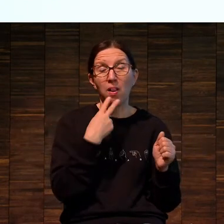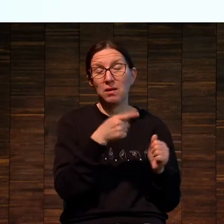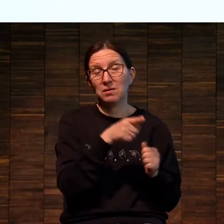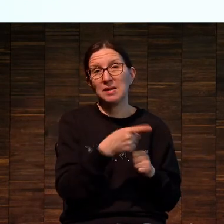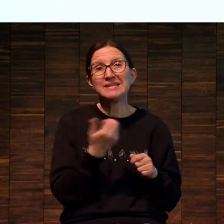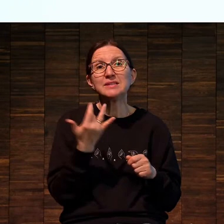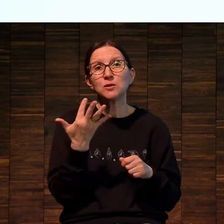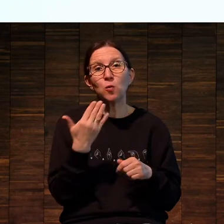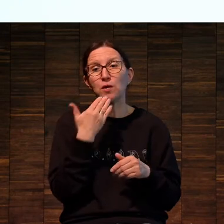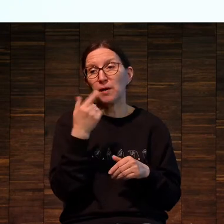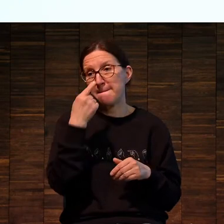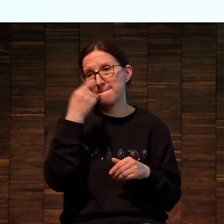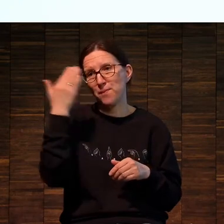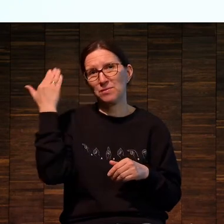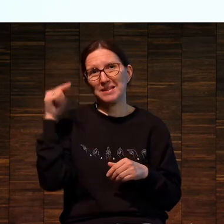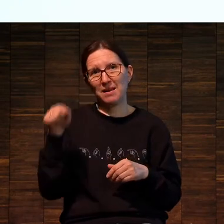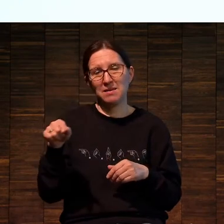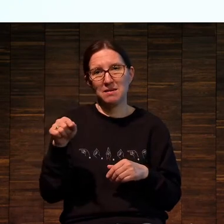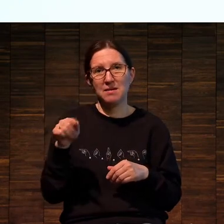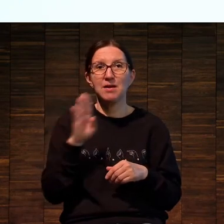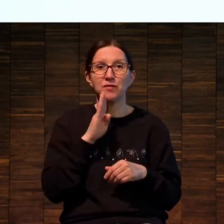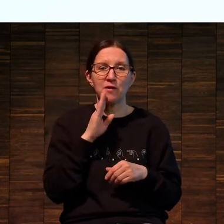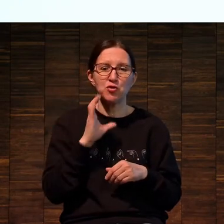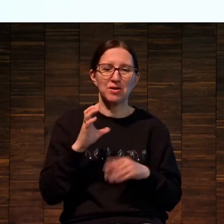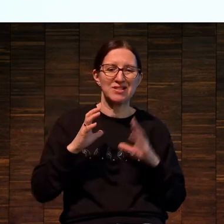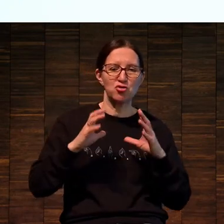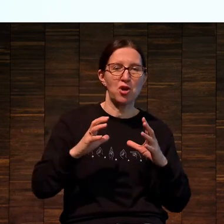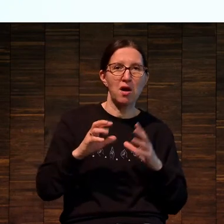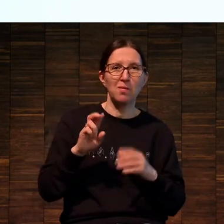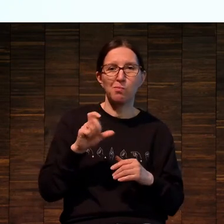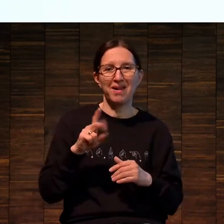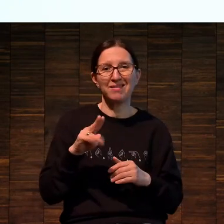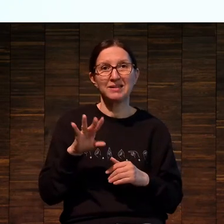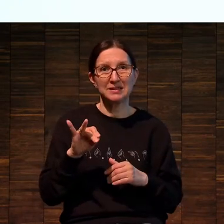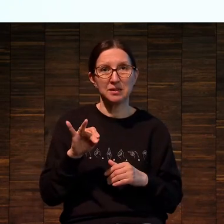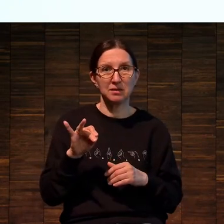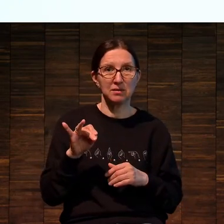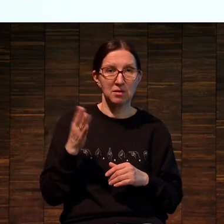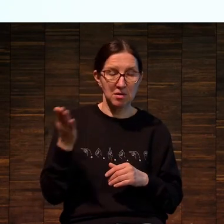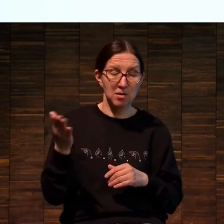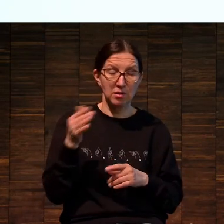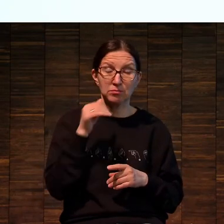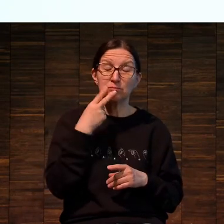погуглите, за сколько последнего девочку с шаром продали, которую порезали шредером.